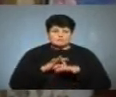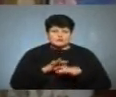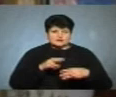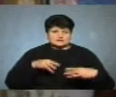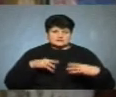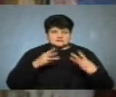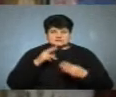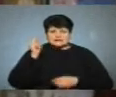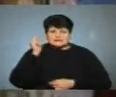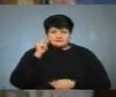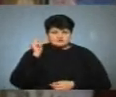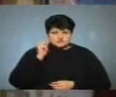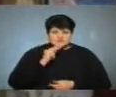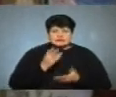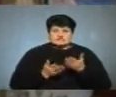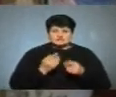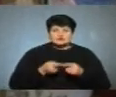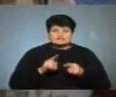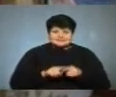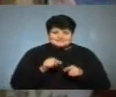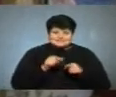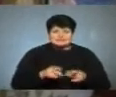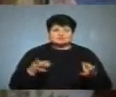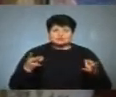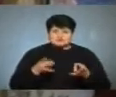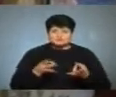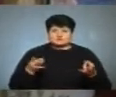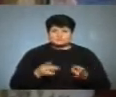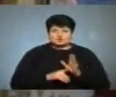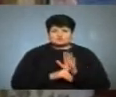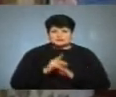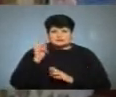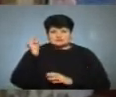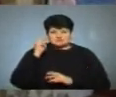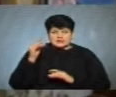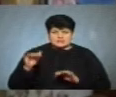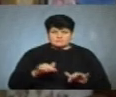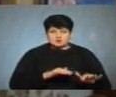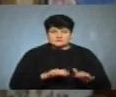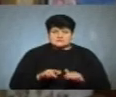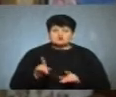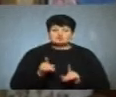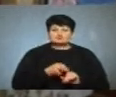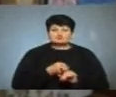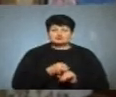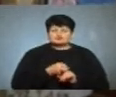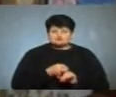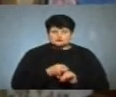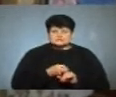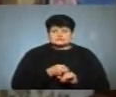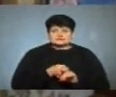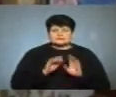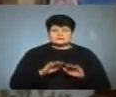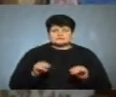дистанційне навчання, якщо це необхідно і потрібно розпочати навчальний процес. Що стосується дошкільних